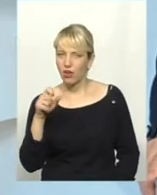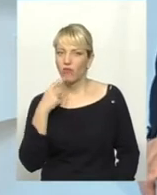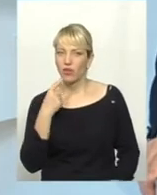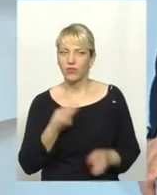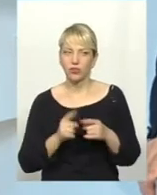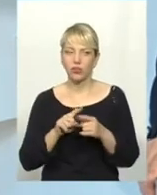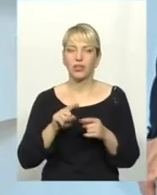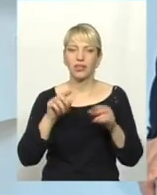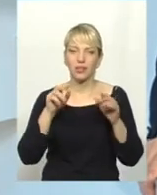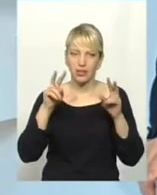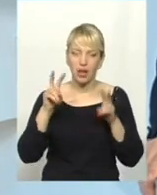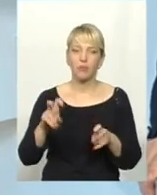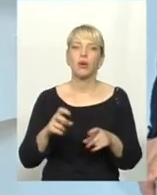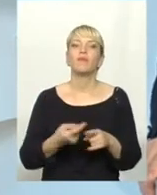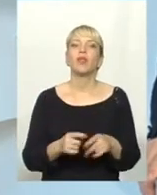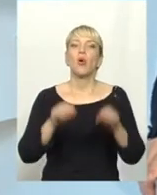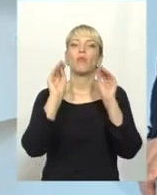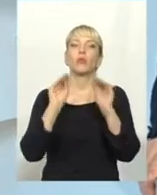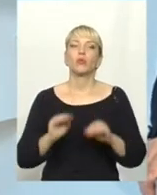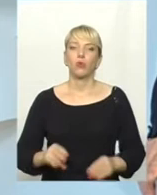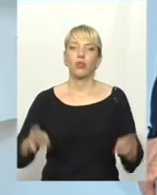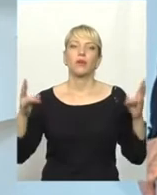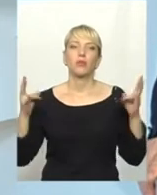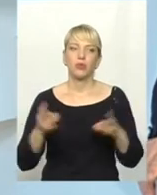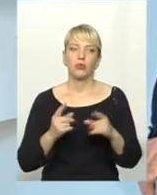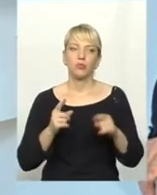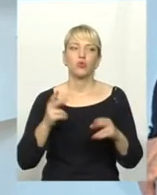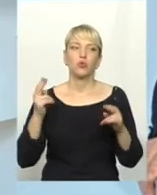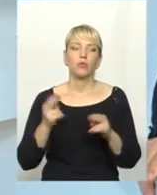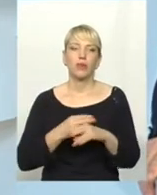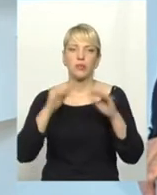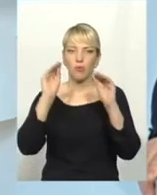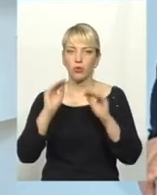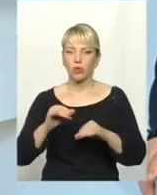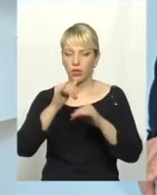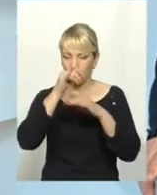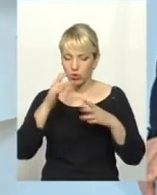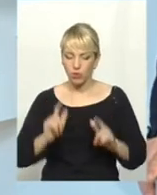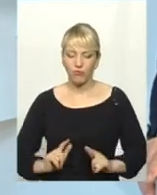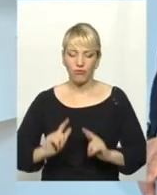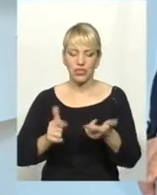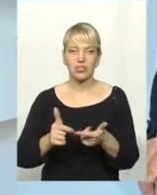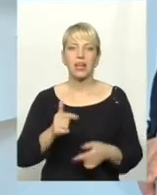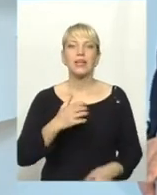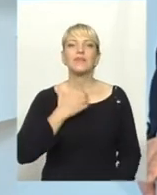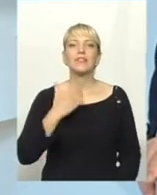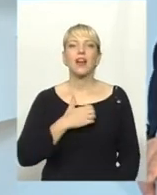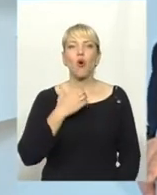Але протоколи потрібні, тому що без протоколів не можна ввести ні в страхову медицину, ні в багато інших речей.